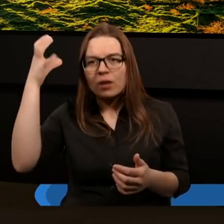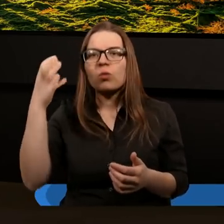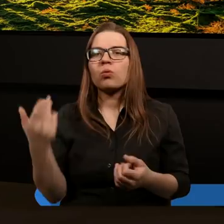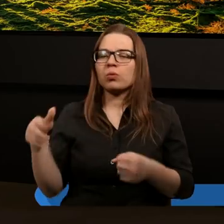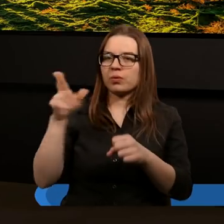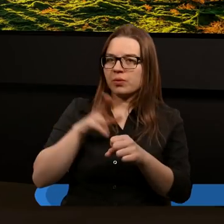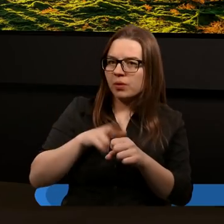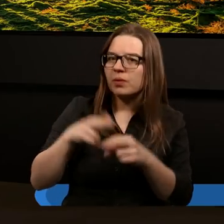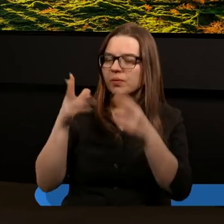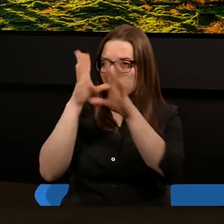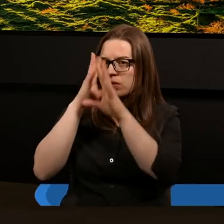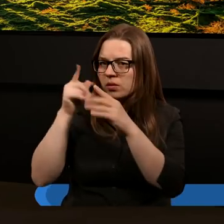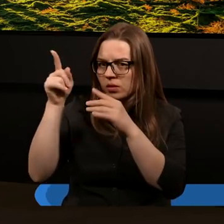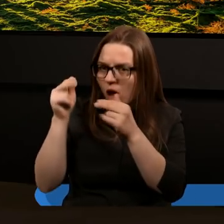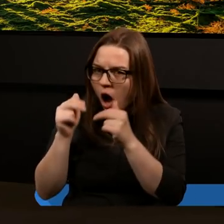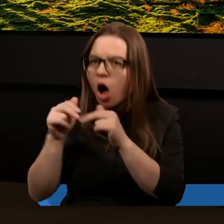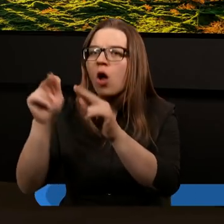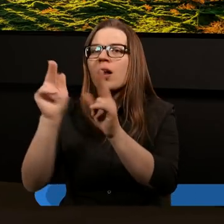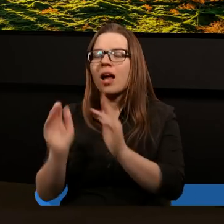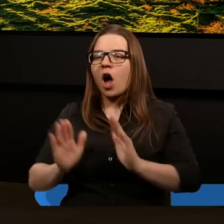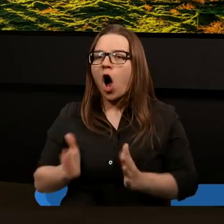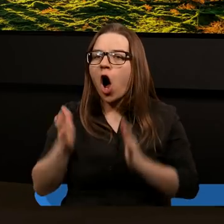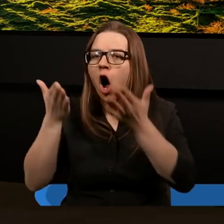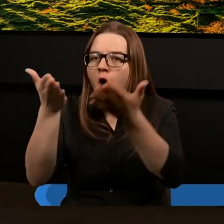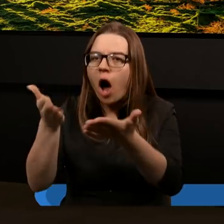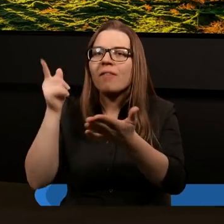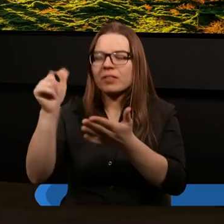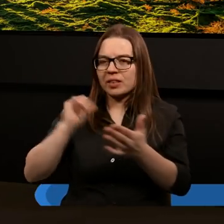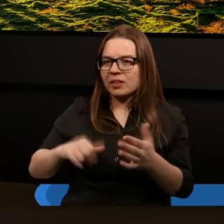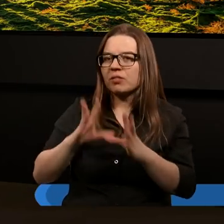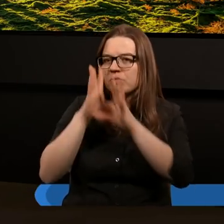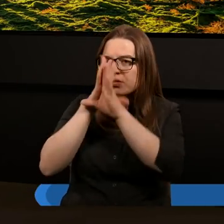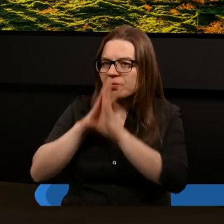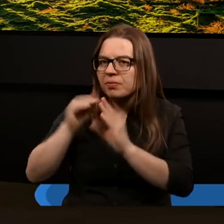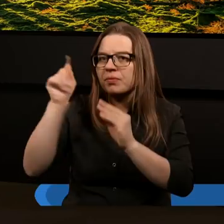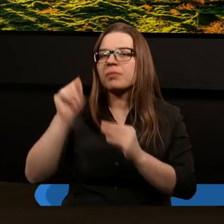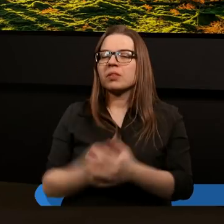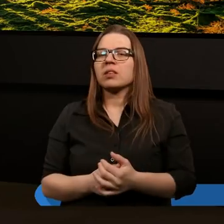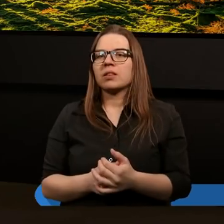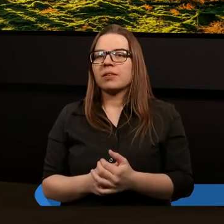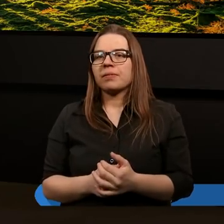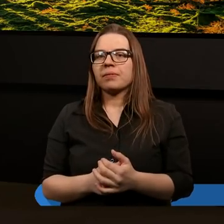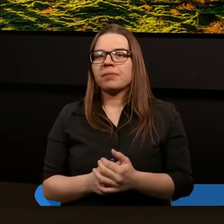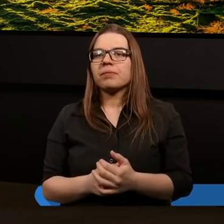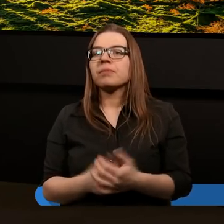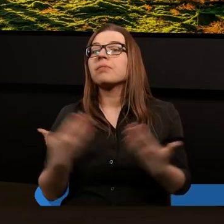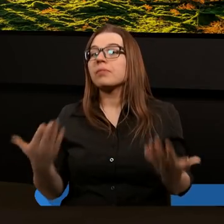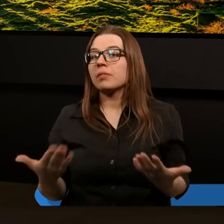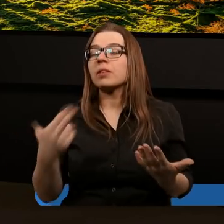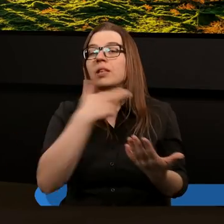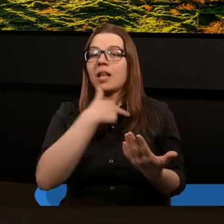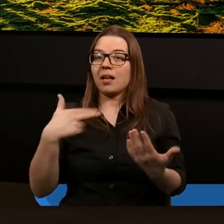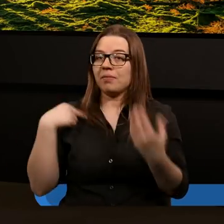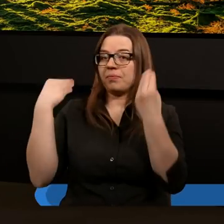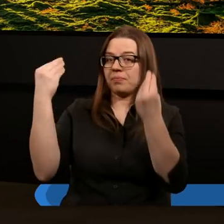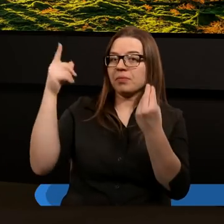któremu cześć oddajemy, składamy ofiary. My czcimy Ciebie, cesarzu, i szanujemy jako naszego